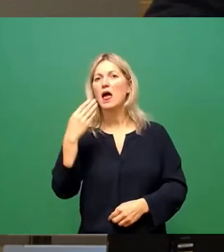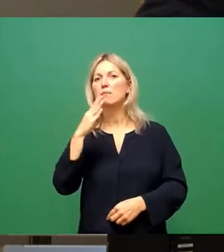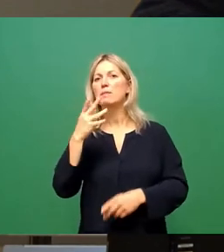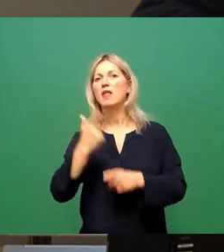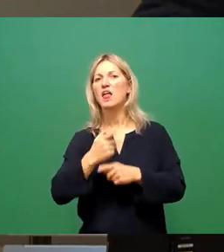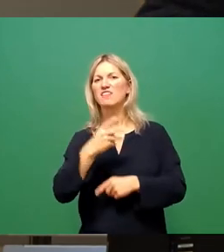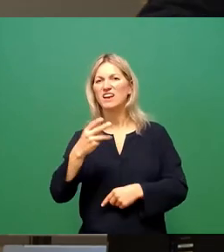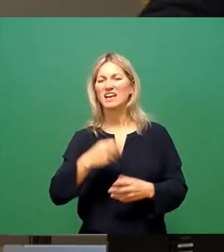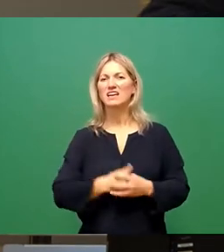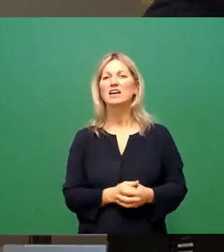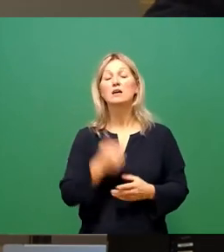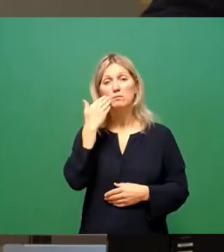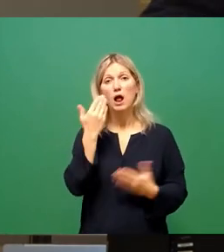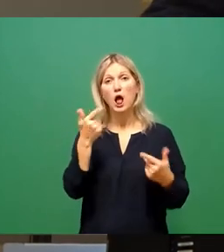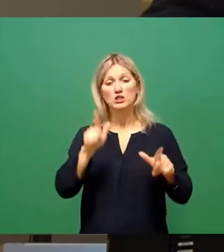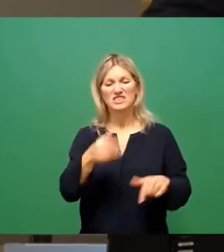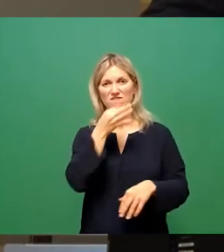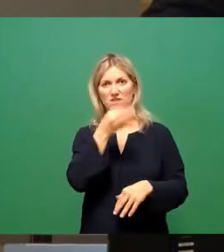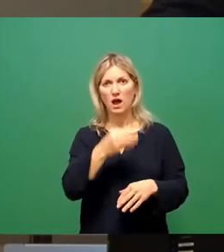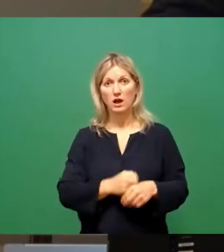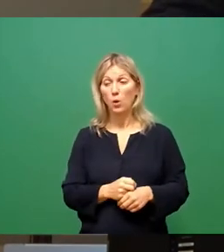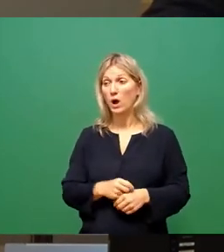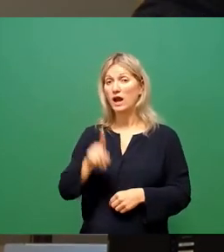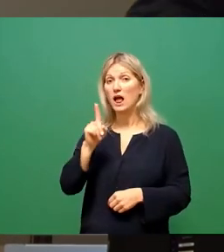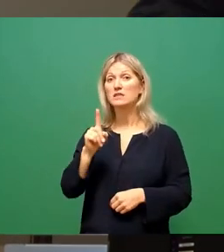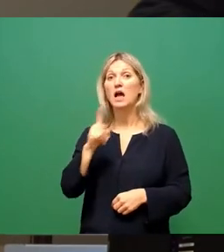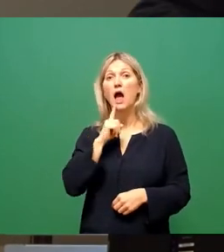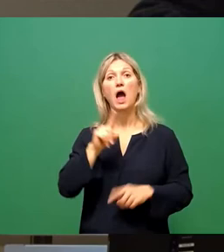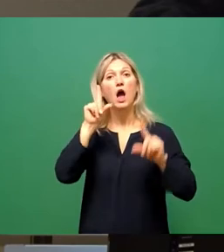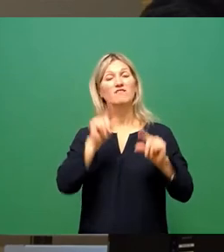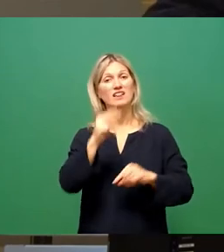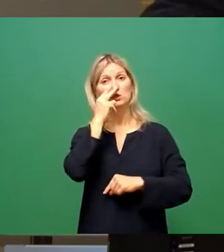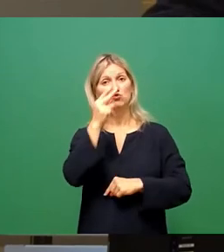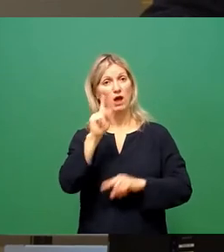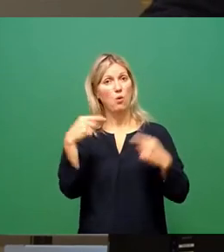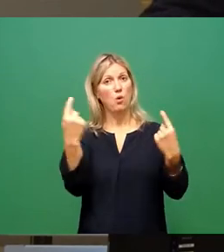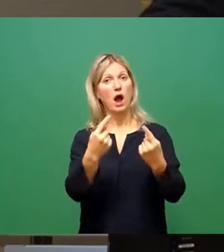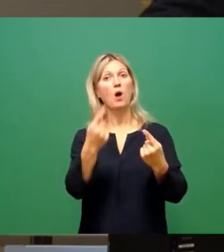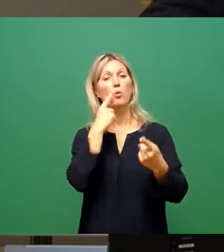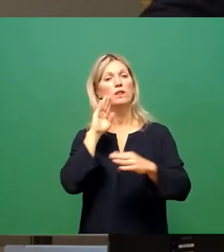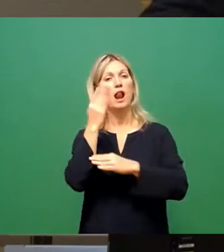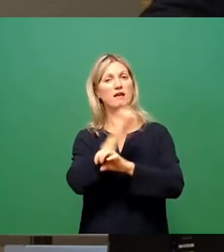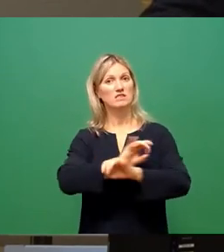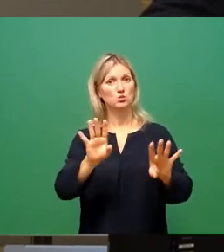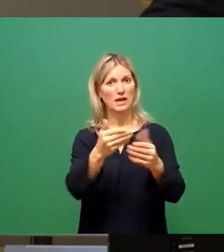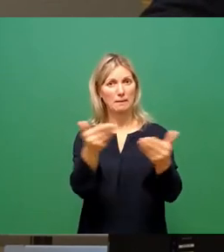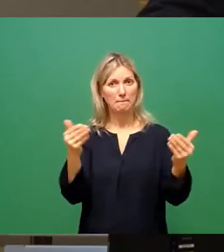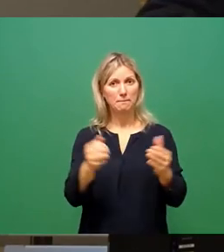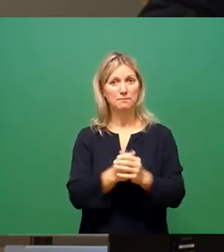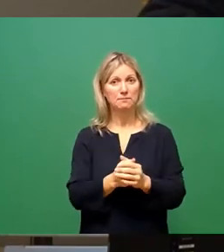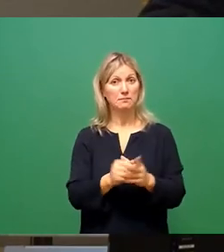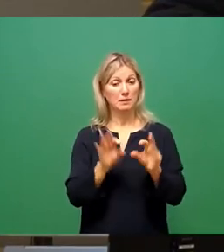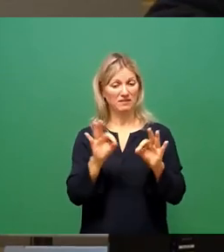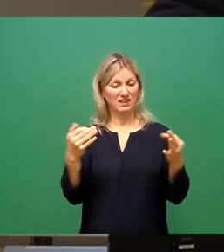Bitte stellen Sie Ihre Frage. Mache ich gleich, auch die wenigen Zuschauer im Raum und auch die Menschen im Livestream. Ich stelle also meine Frage